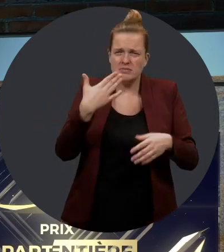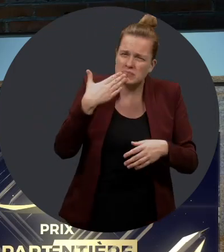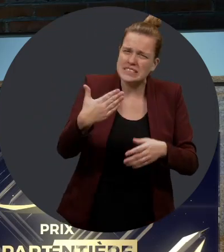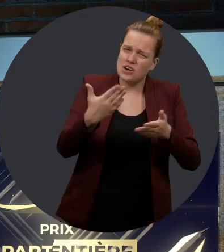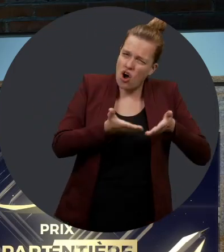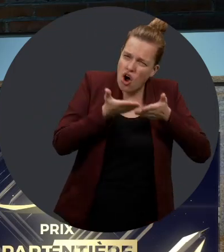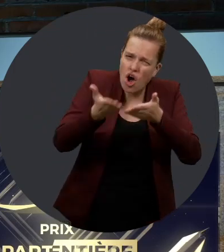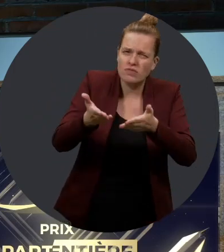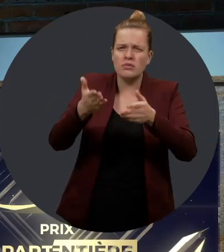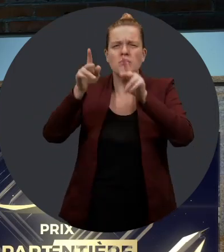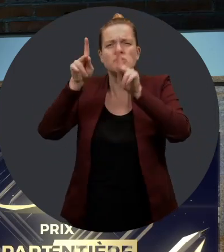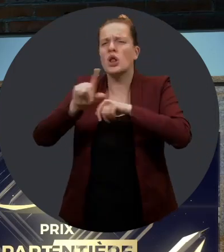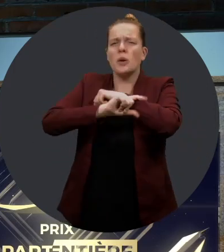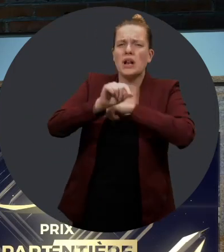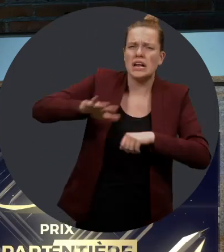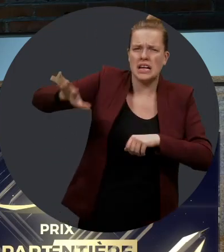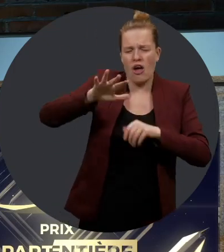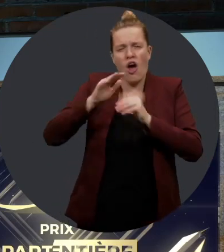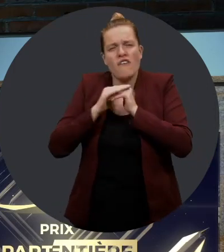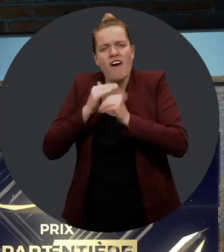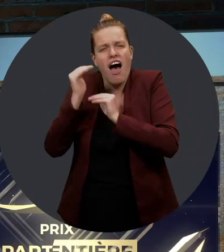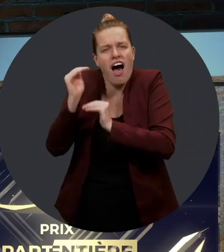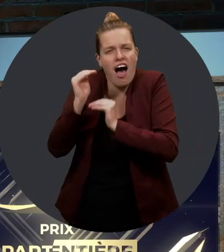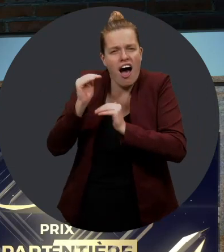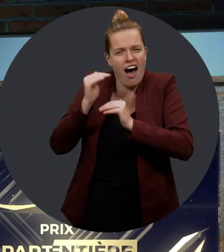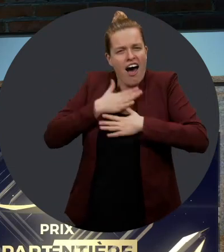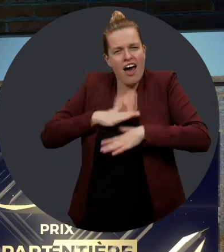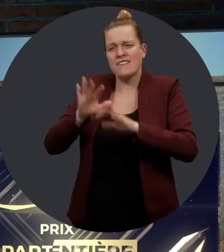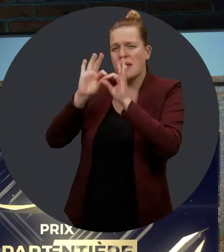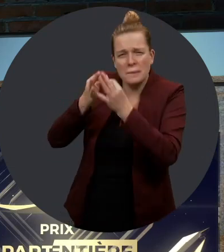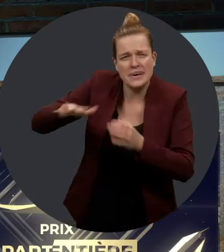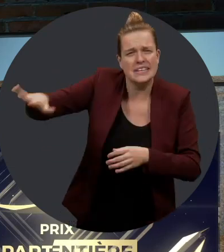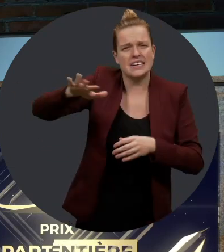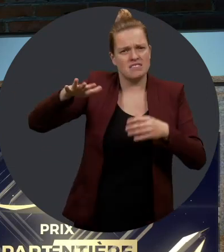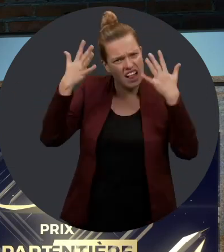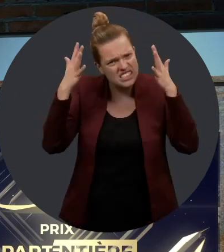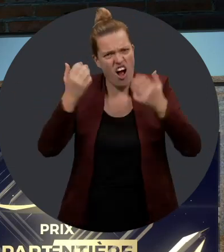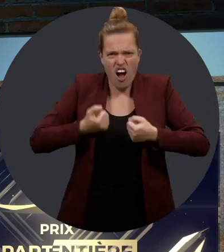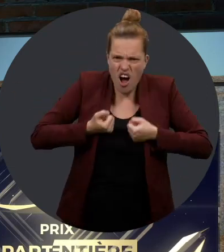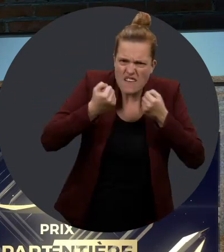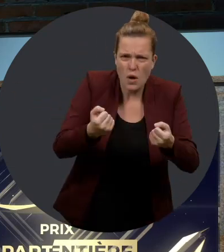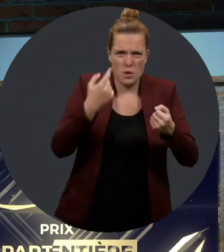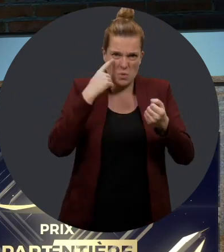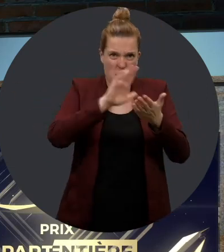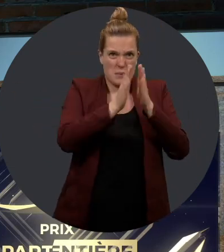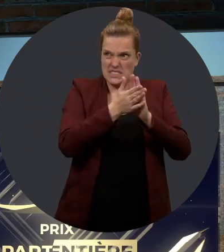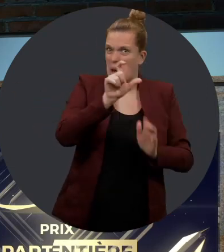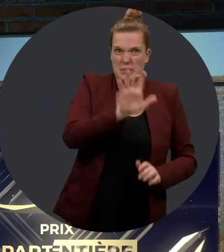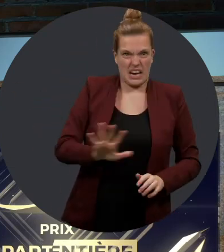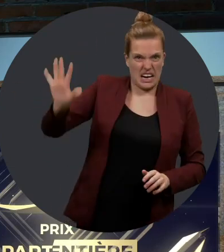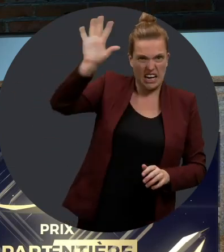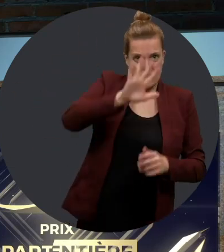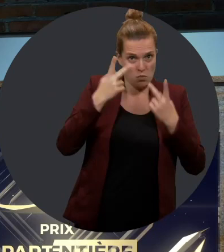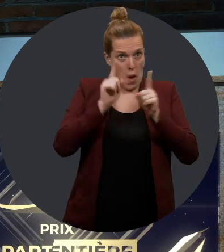'offrir cet espace réconfortant à vos employés, à leur famille, mais surtout félicitations pour tous les efforts déployés auprès d'entreprises du